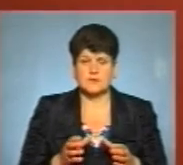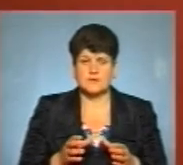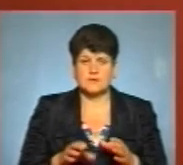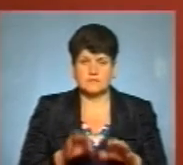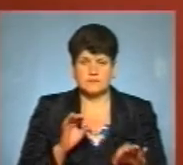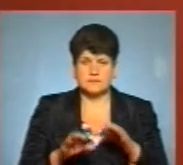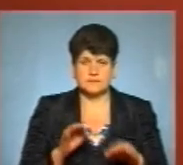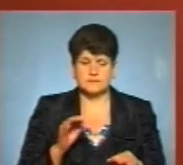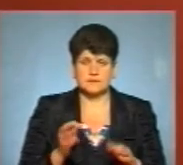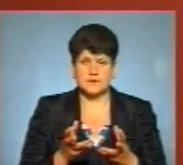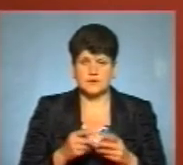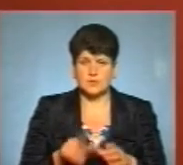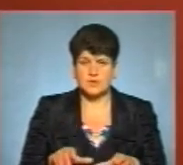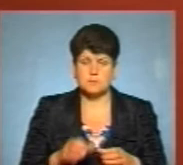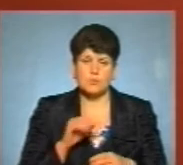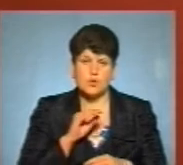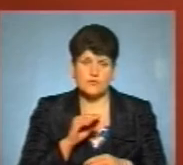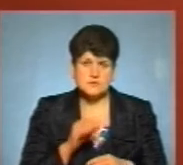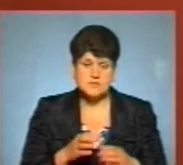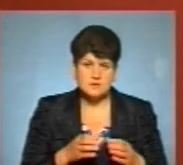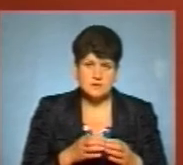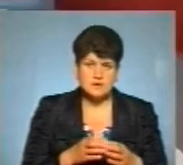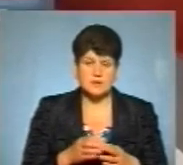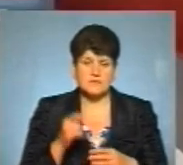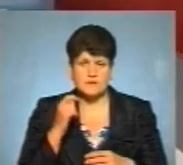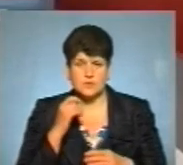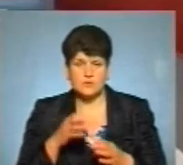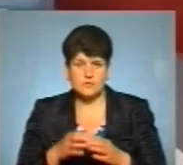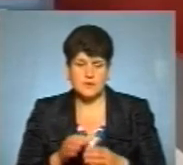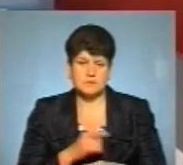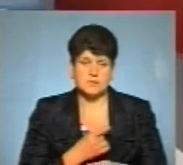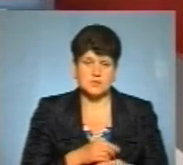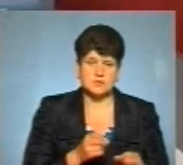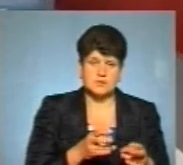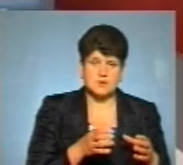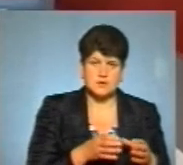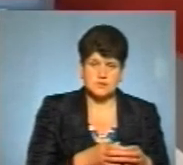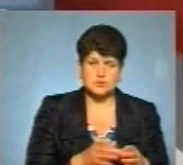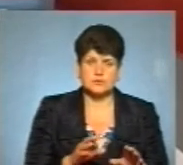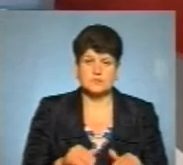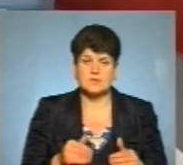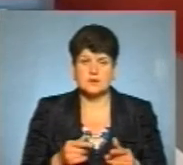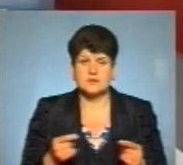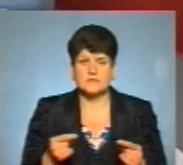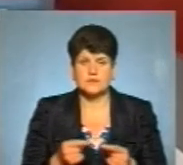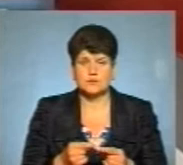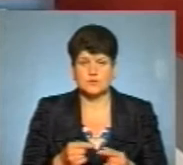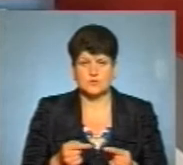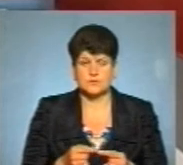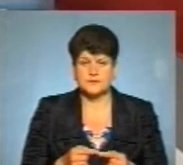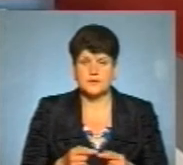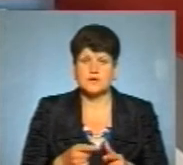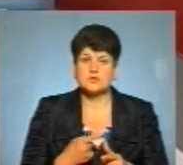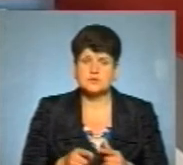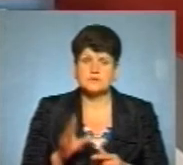професійного ризику, вікового ризику, медичного ризику, з тим, щоб ми дали відповідь більш конкретно. А чи